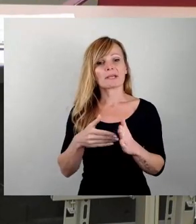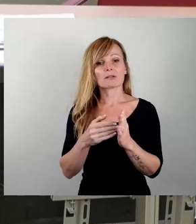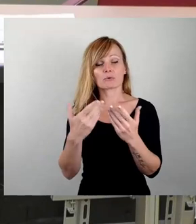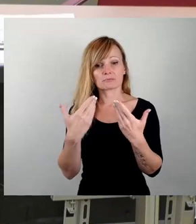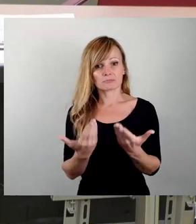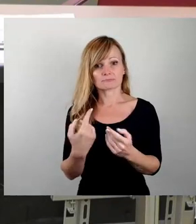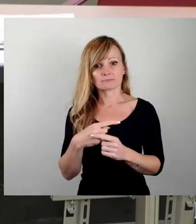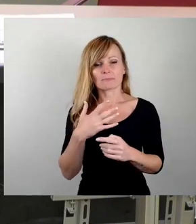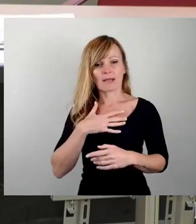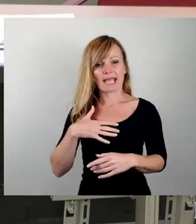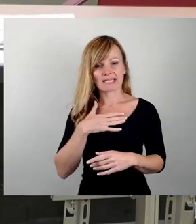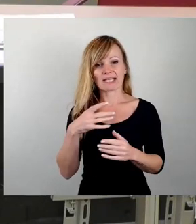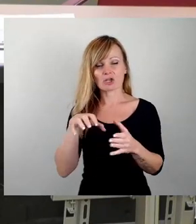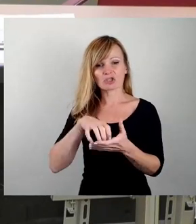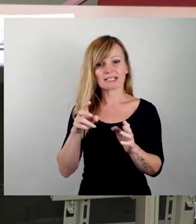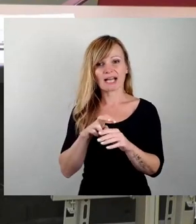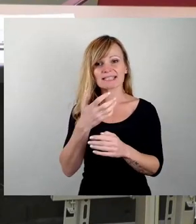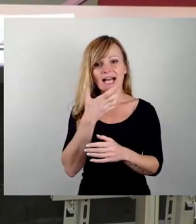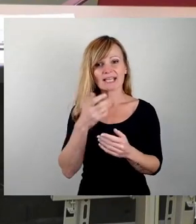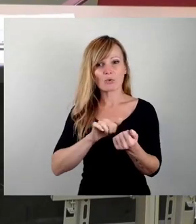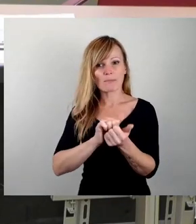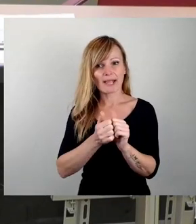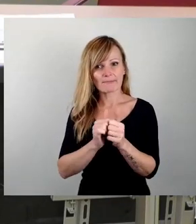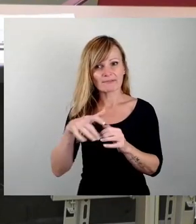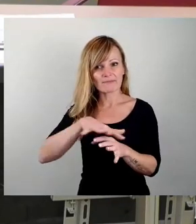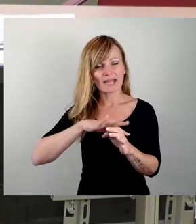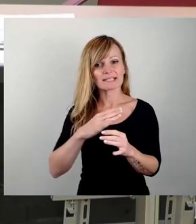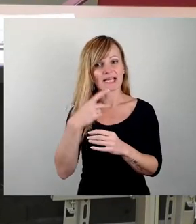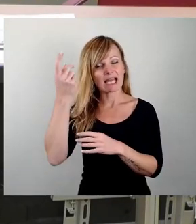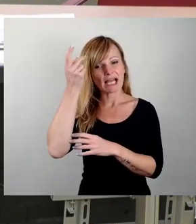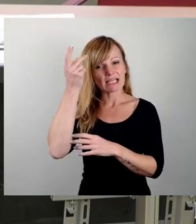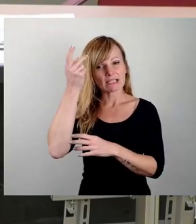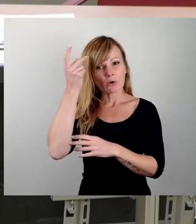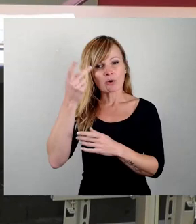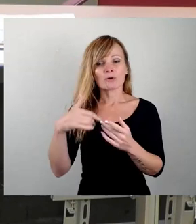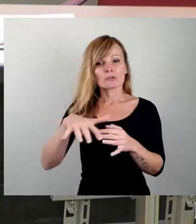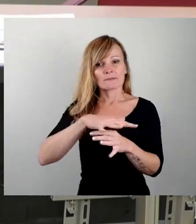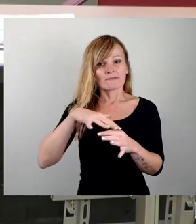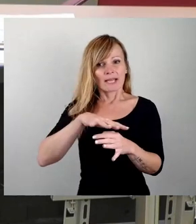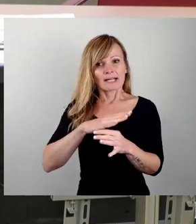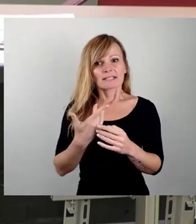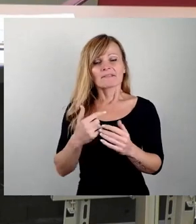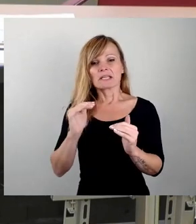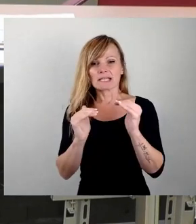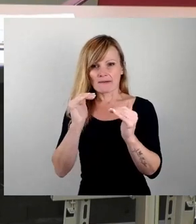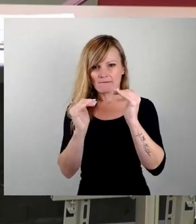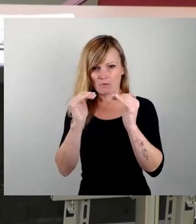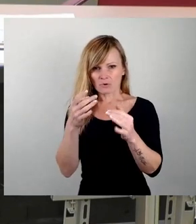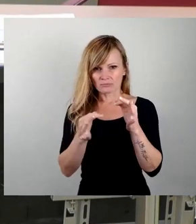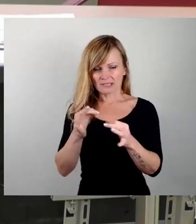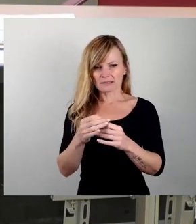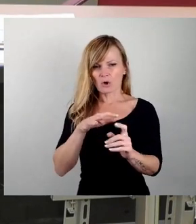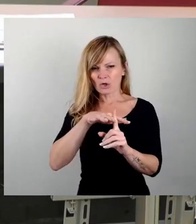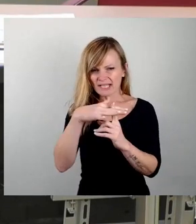Stadtrat im heiß umkämpften Feld der Erinnerungspolitik Niveaulimbo spielt. Kontextualisierung, ja, nein, vielleicht.